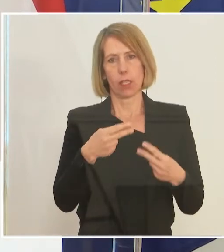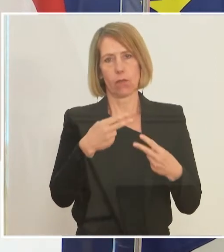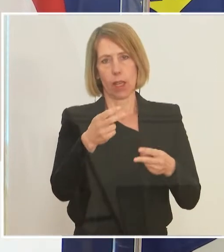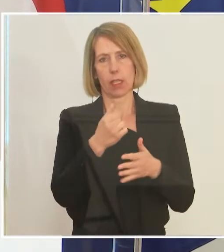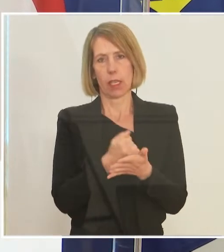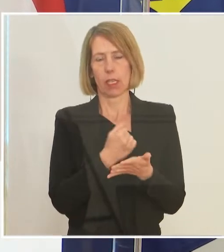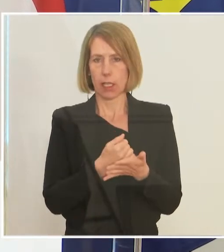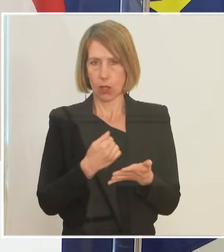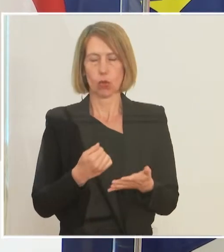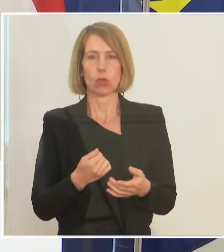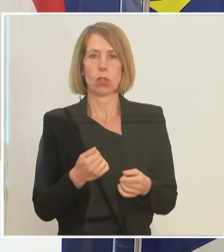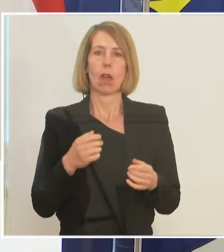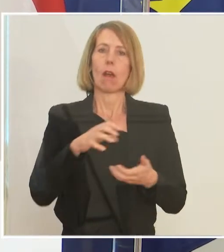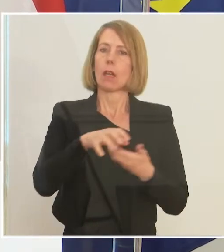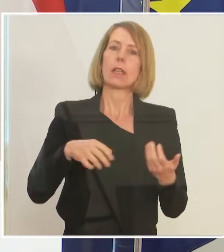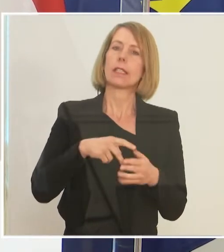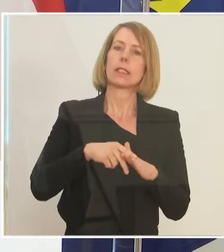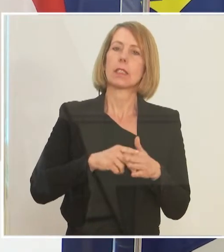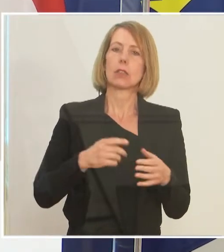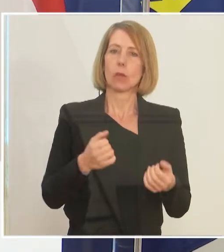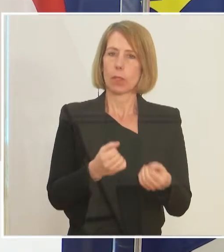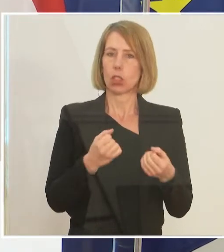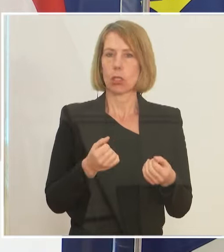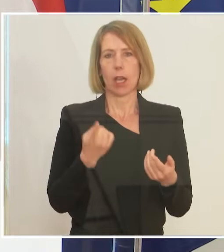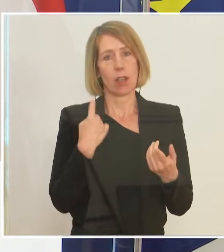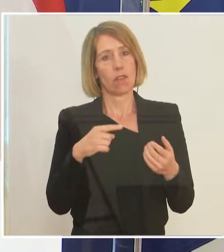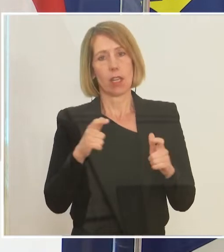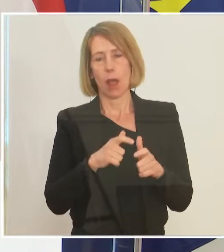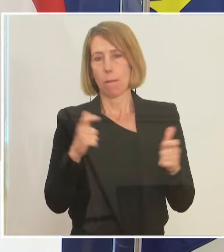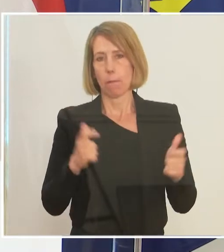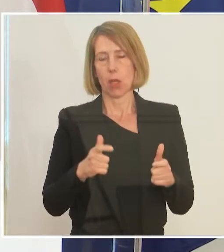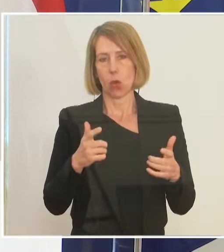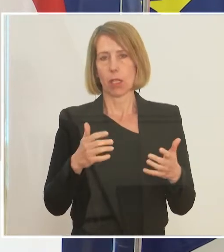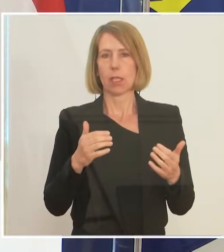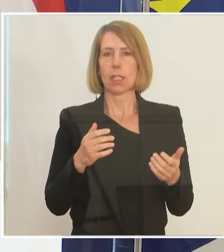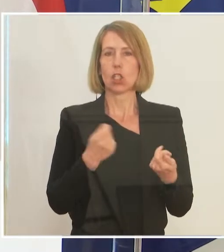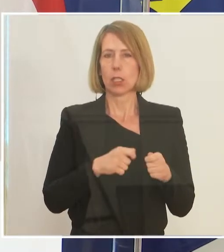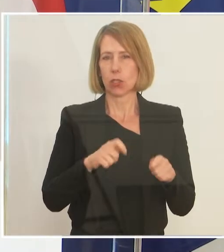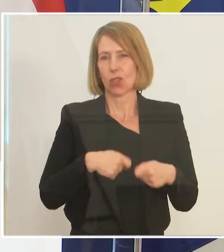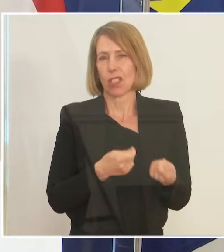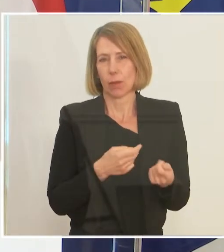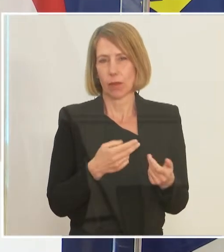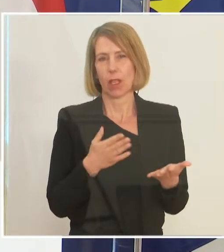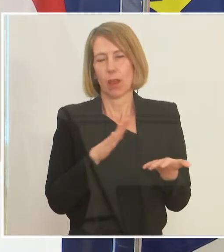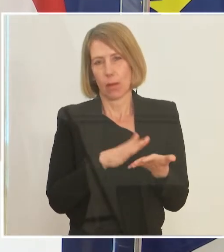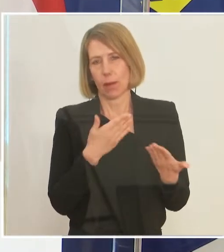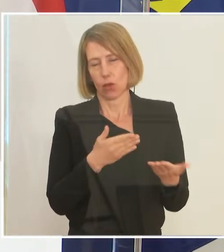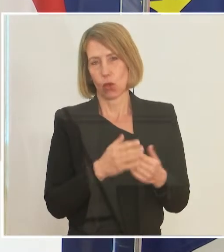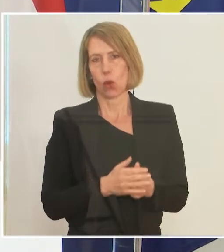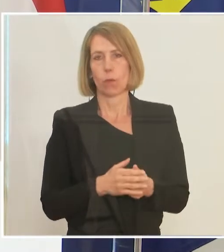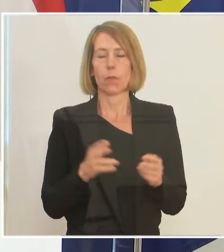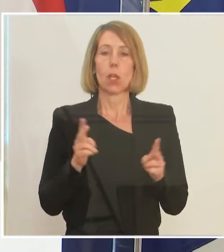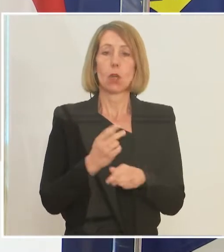Kriseninstrument, solange es behördliche Schließungen gibt. Die Kurzarbeit war ein Teil unseres